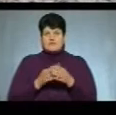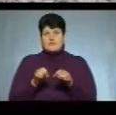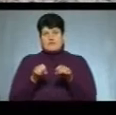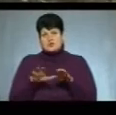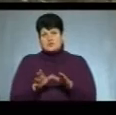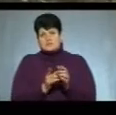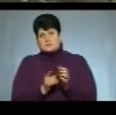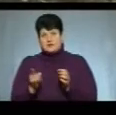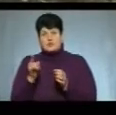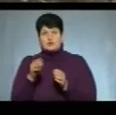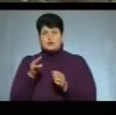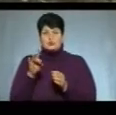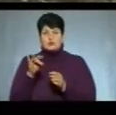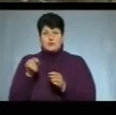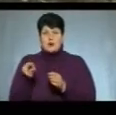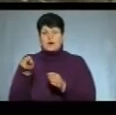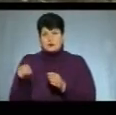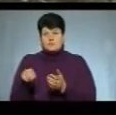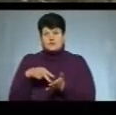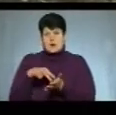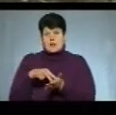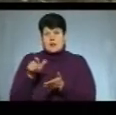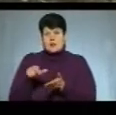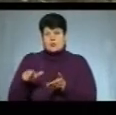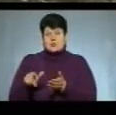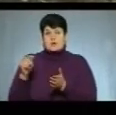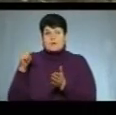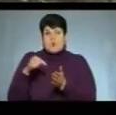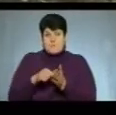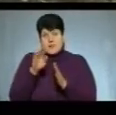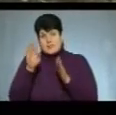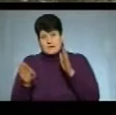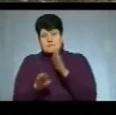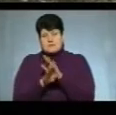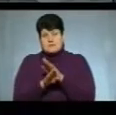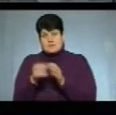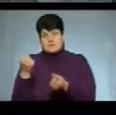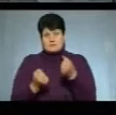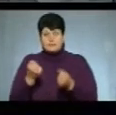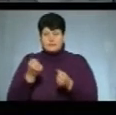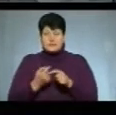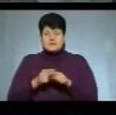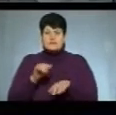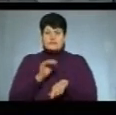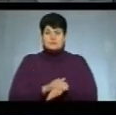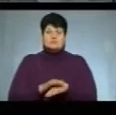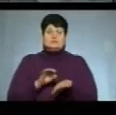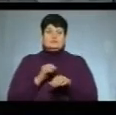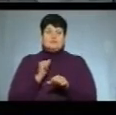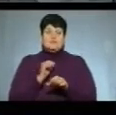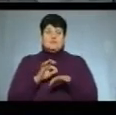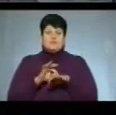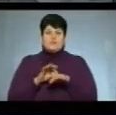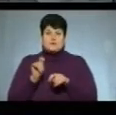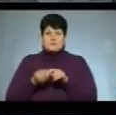виїхавши на тротуар. Саме там стояли люди, які потрапили під колеса його автівки. За даним фактом, триває слідство за частиною